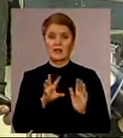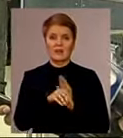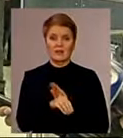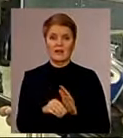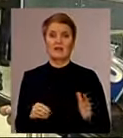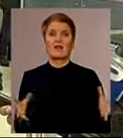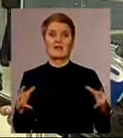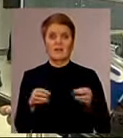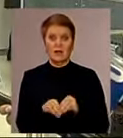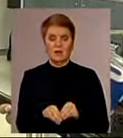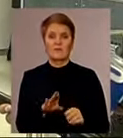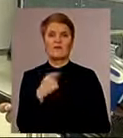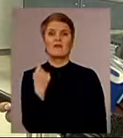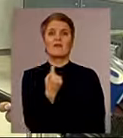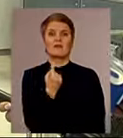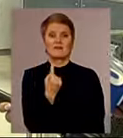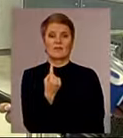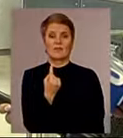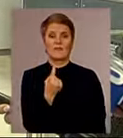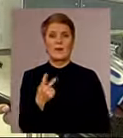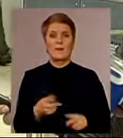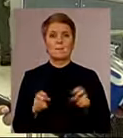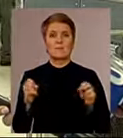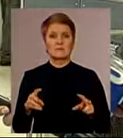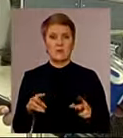в єдину безпекову базу даних.